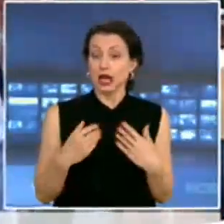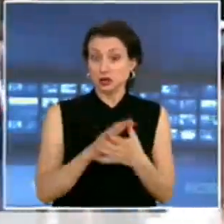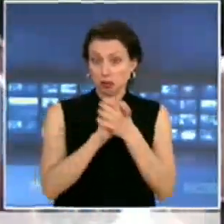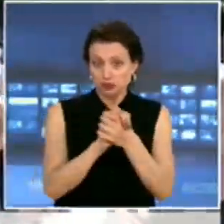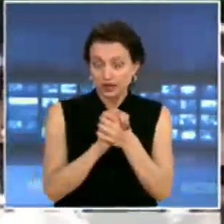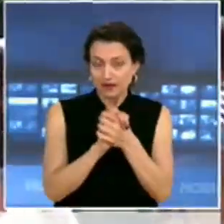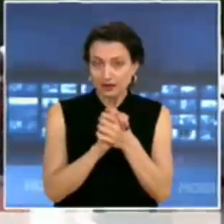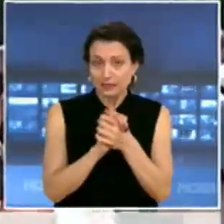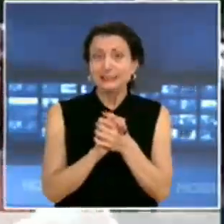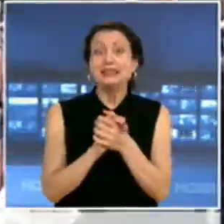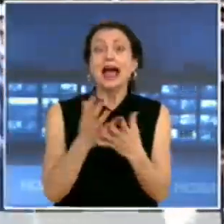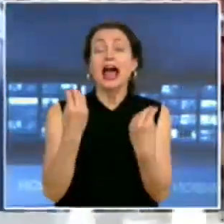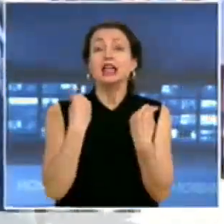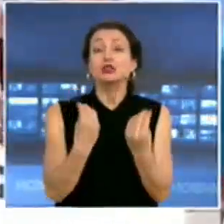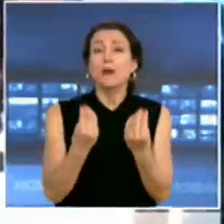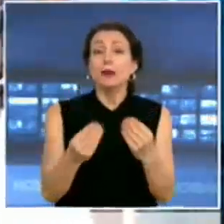с най-добри чувства.